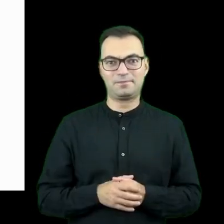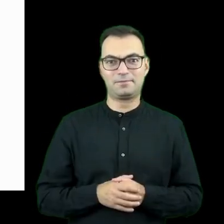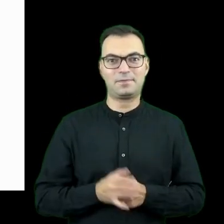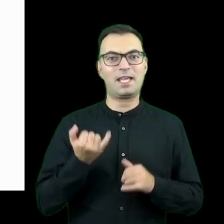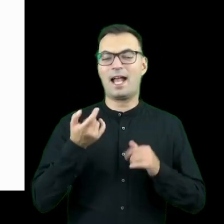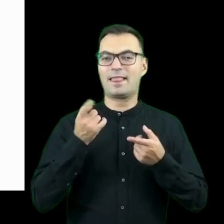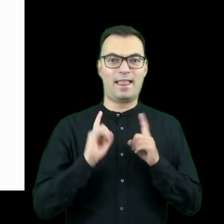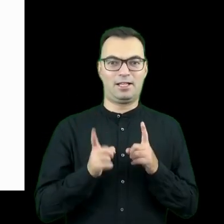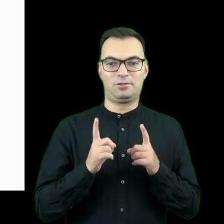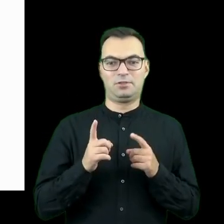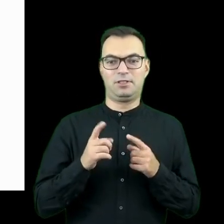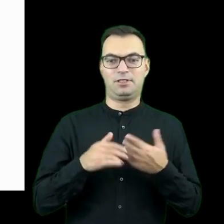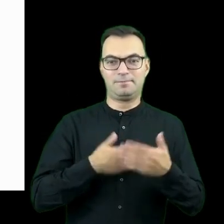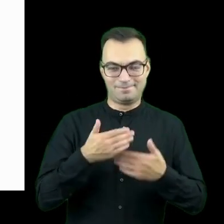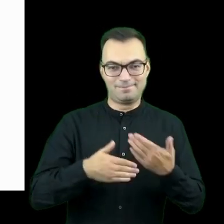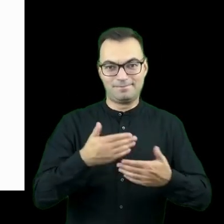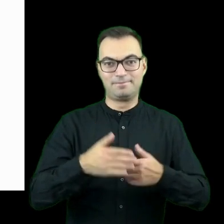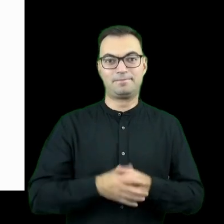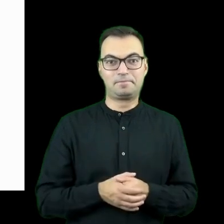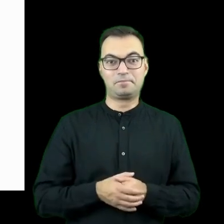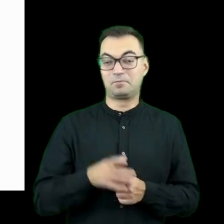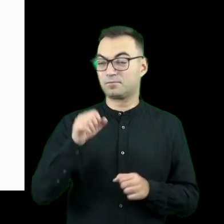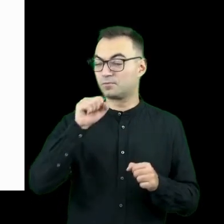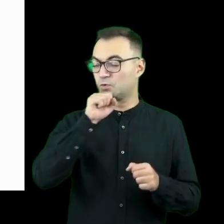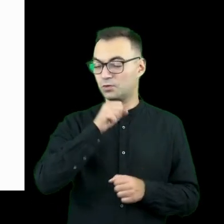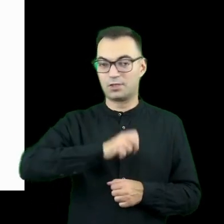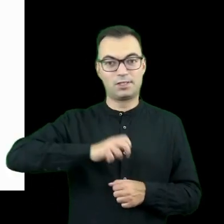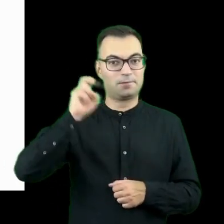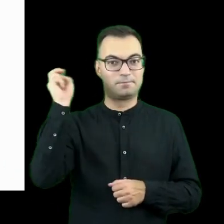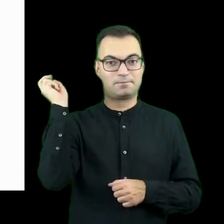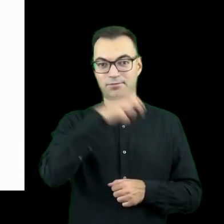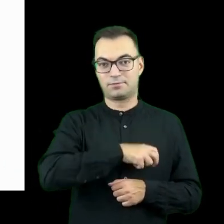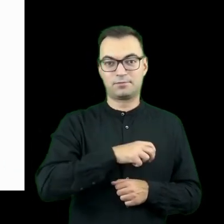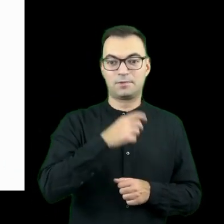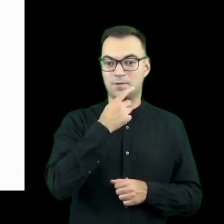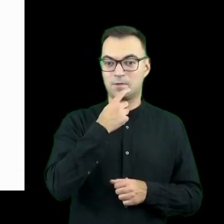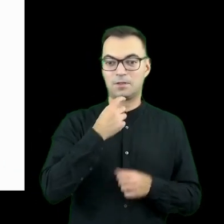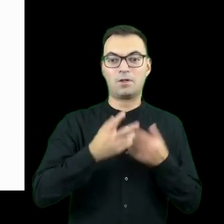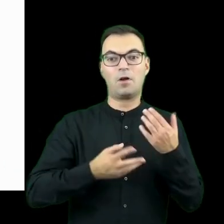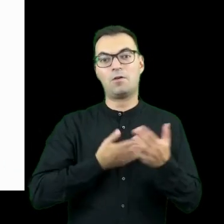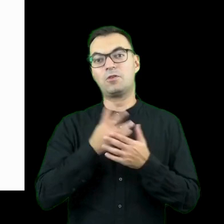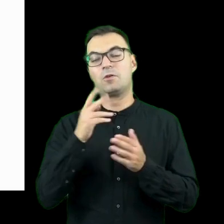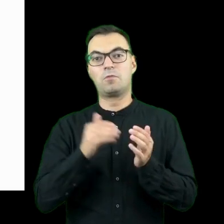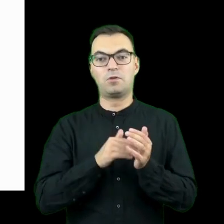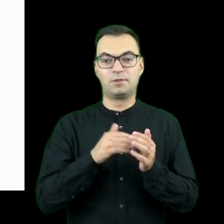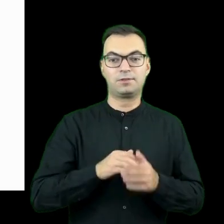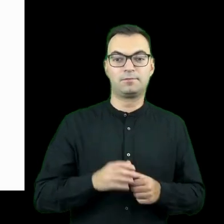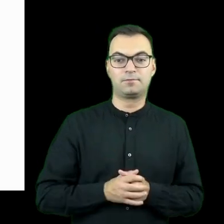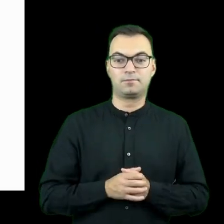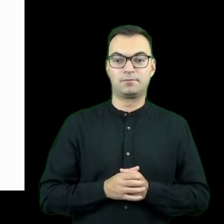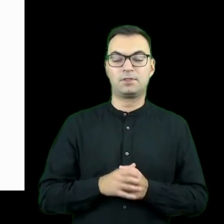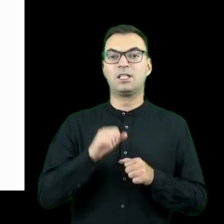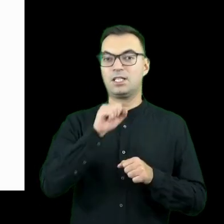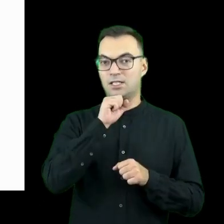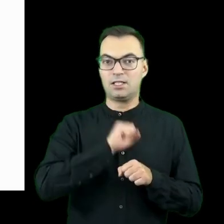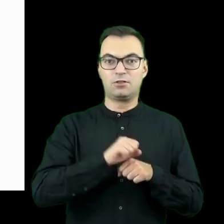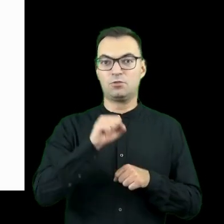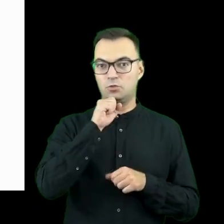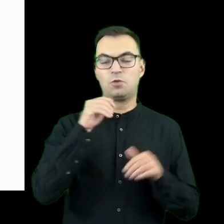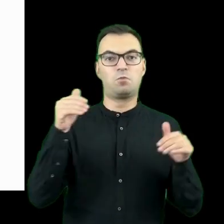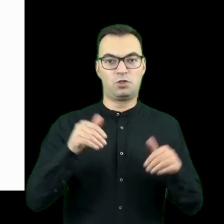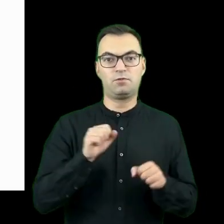żeby jak najszybciej wyjść z takim rozwiązaniem. No i bardzo duże zainteresowanie zarówno po stronie oferujących, jak i potrzebujących pokazało im, że w tym jest duży